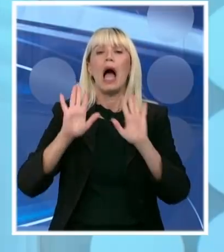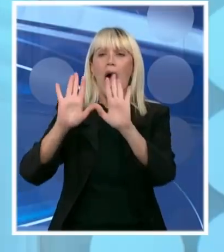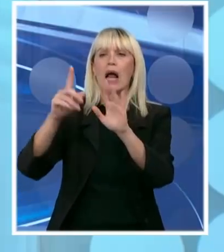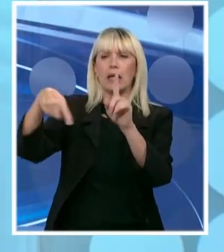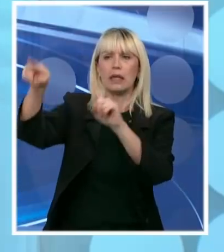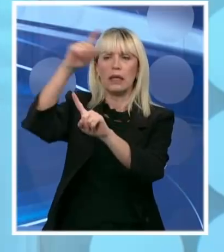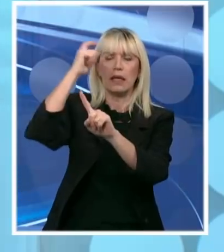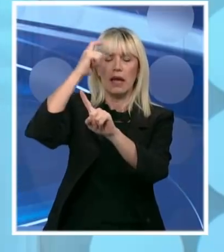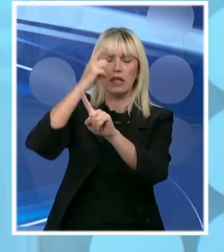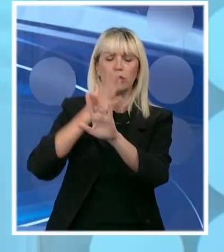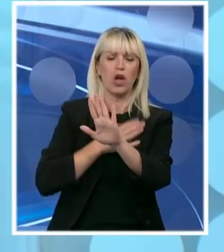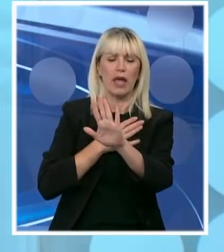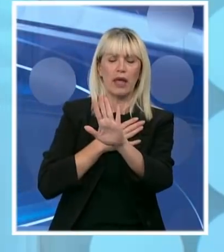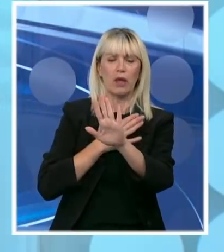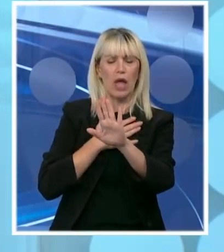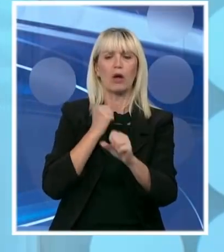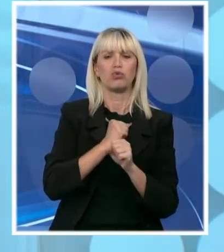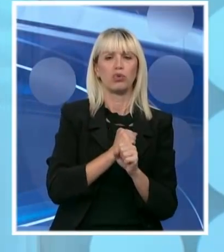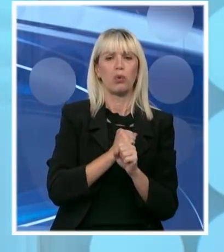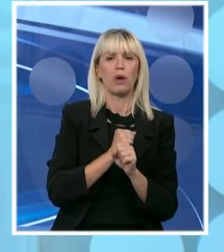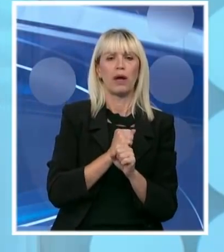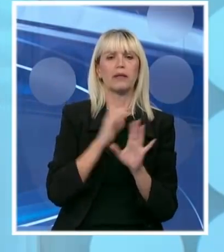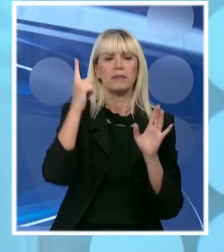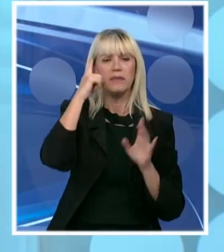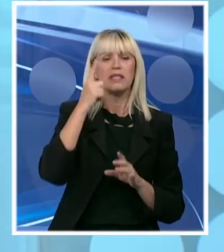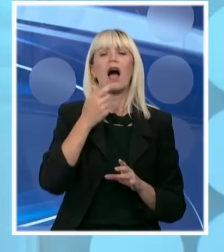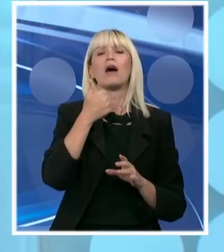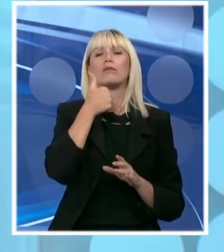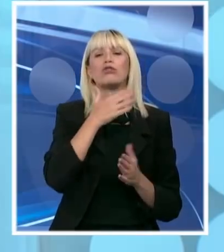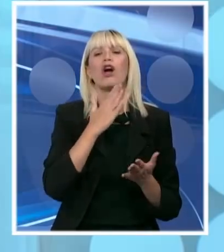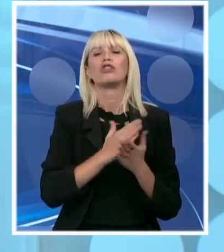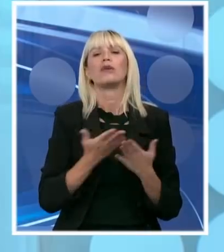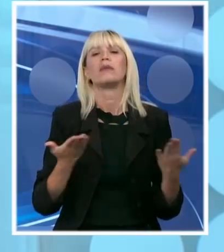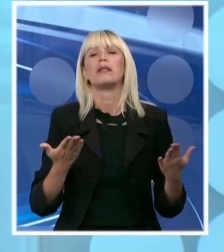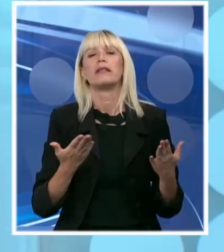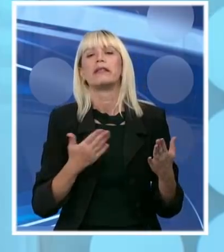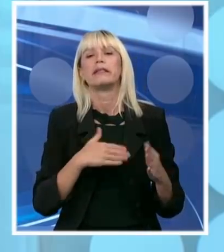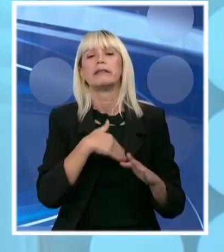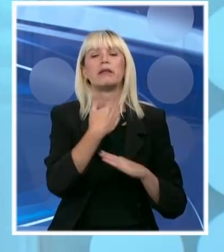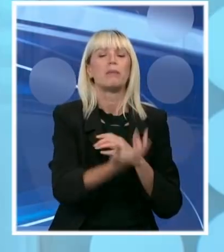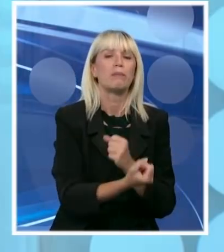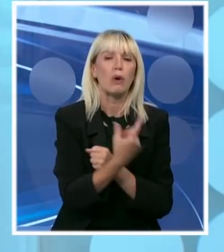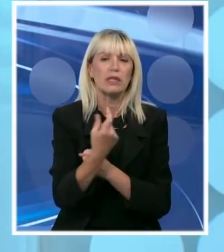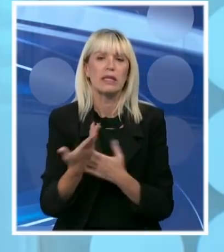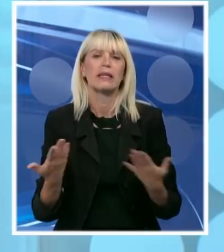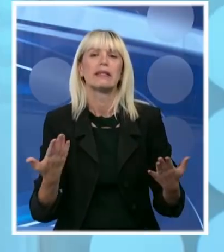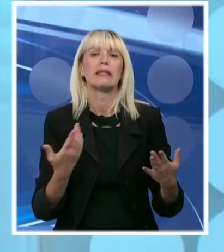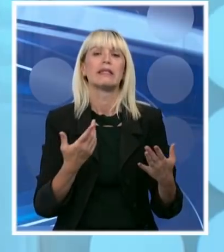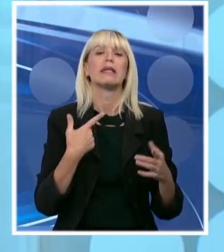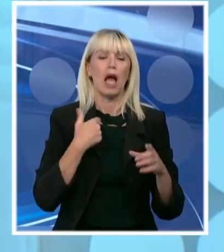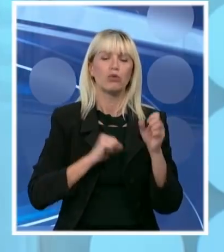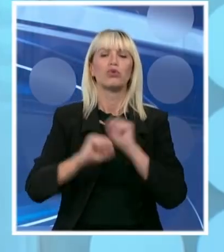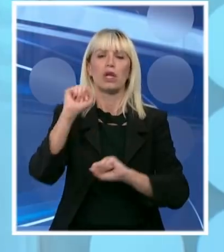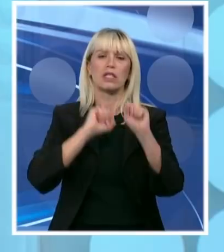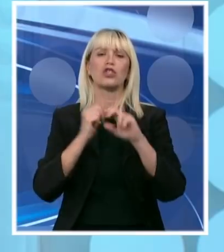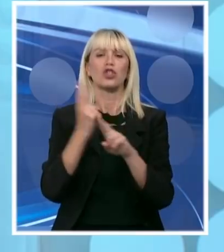Ja sam politički veteran i znam kakve posledice su i po mene, znam kakve su posledice i neke druge, zaštiti ću zemlju,